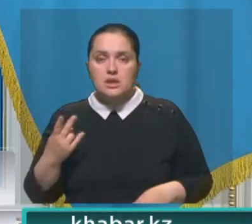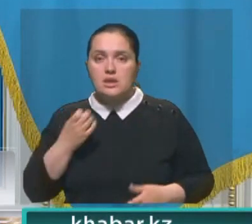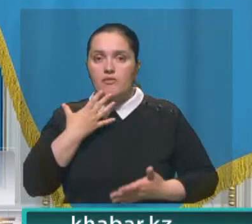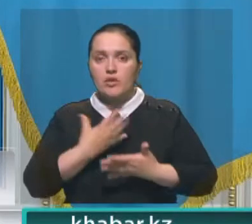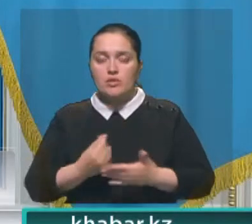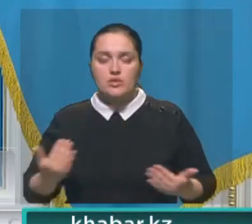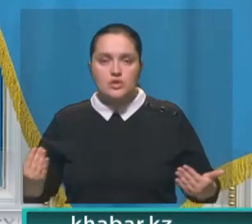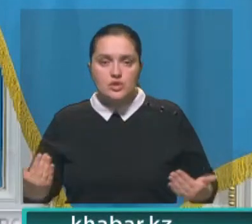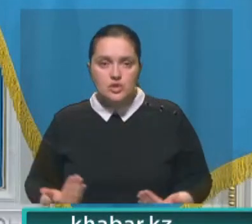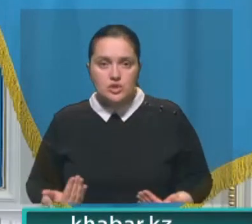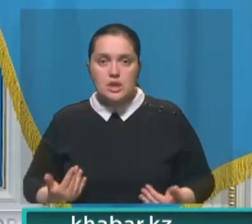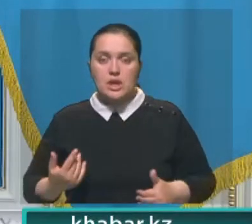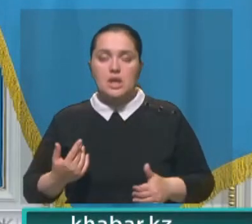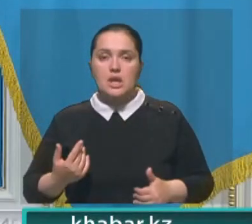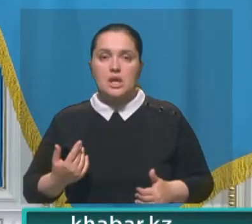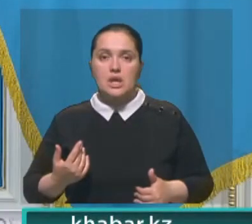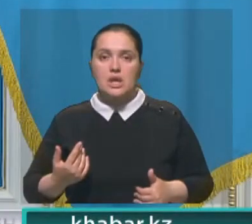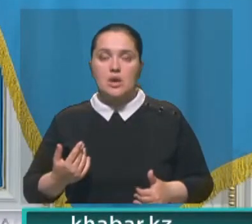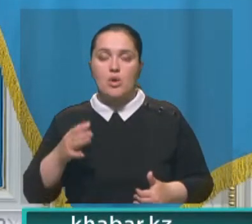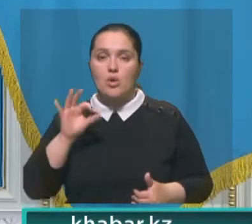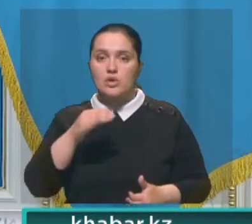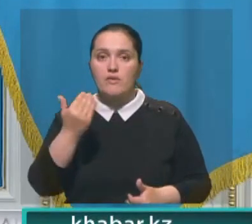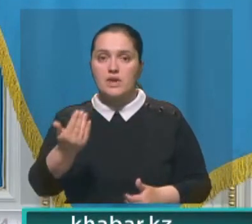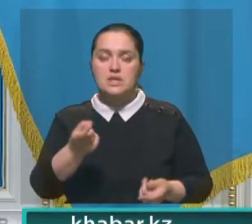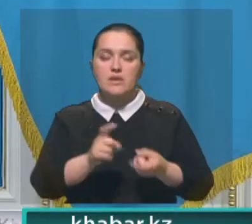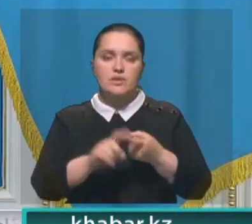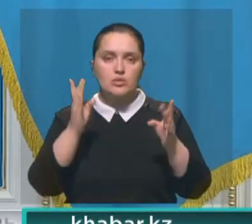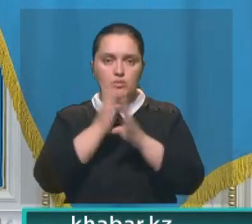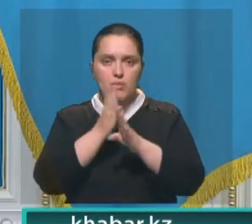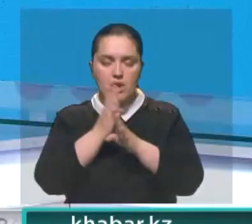судьбу. Именно от вас зависит судьба Родины.